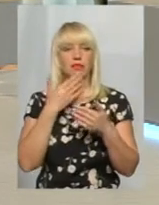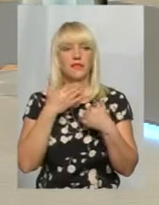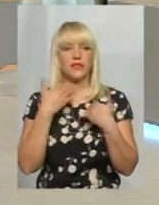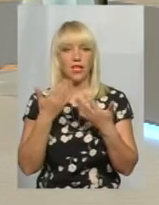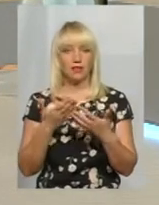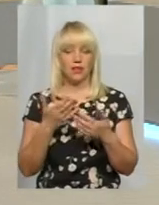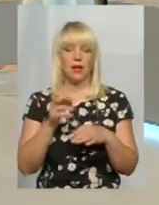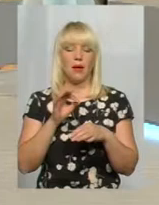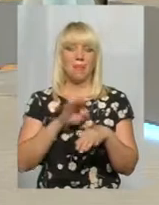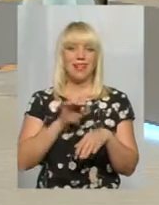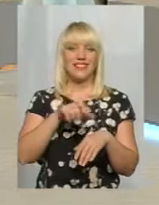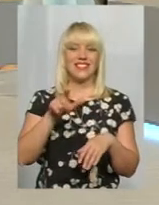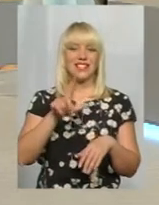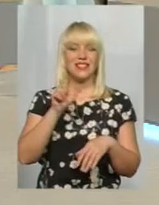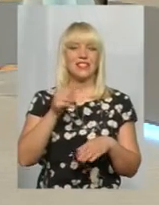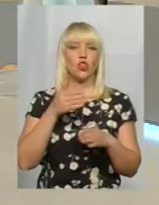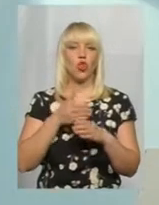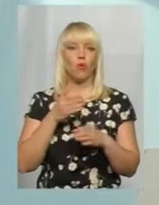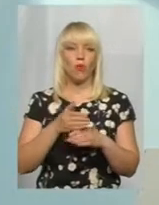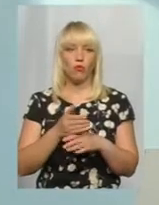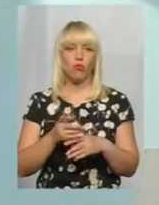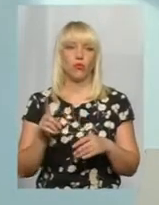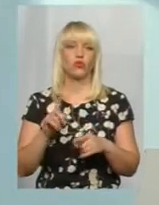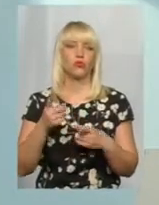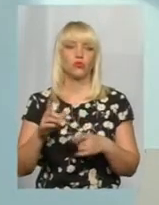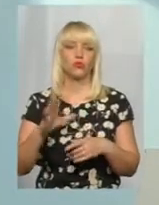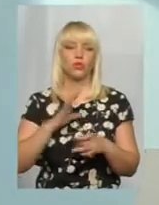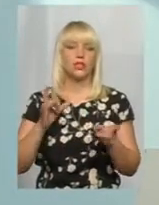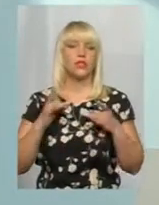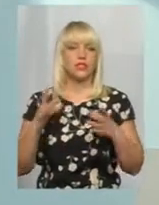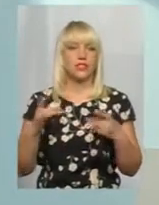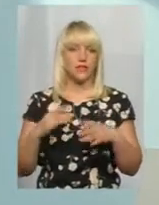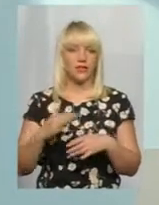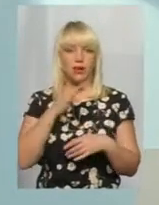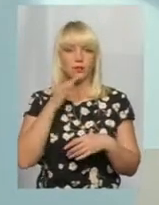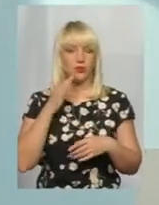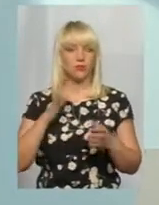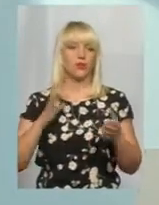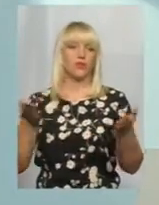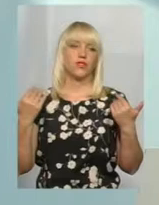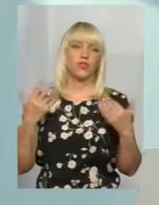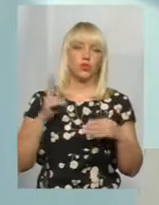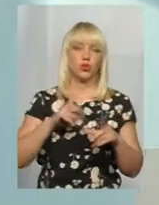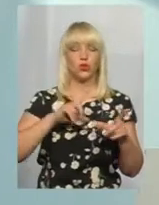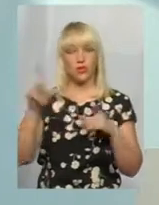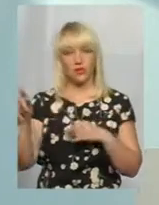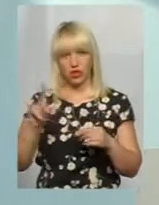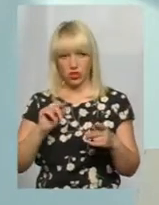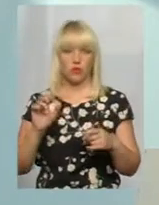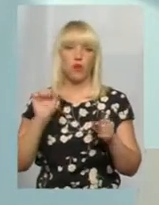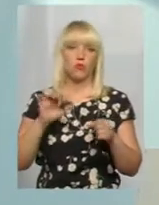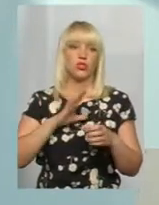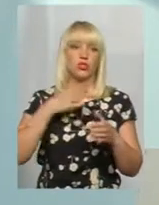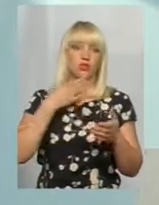пацієнтів за допомогою. Все-таки йшли якісь свята, багато вихідних, хтось кудись виїжджав, можливо, якийсь запас